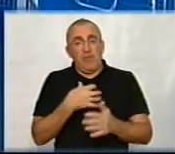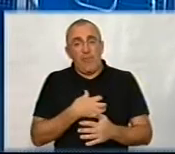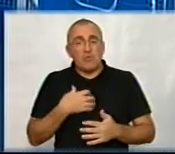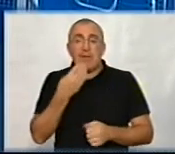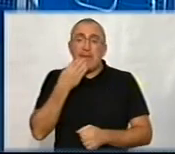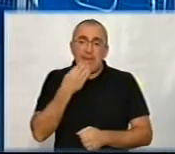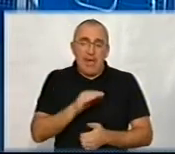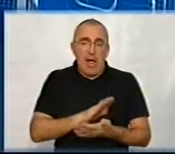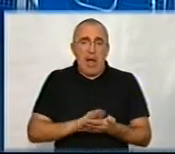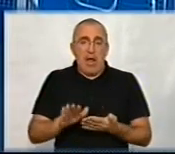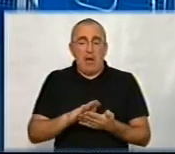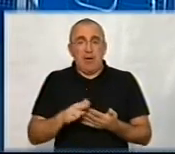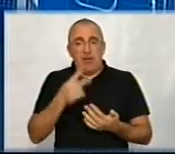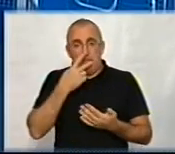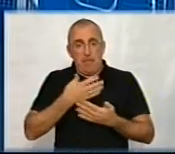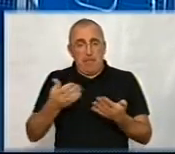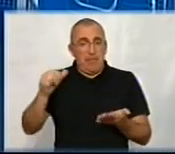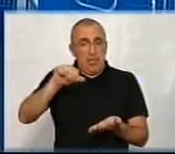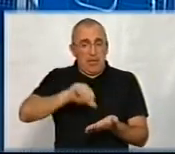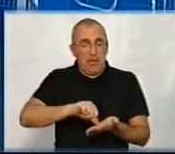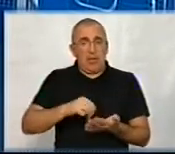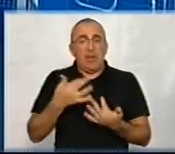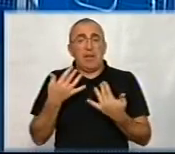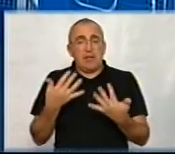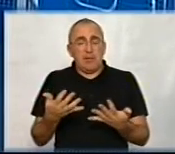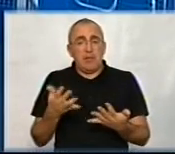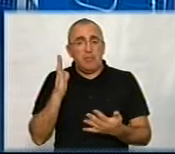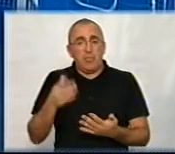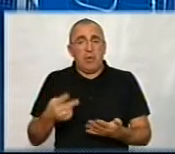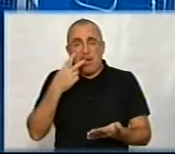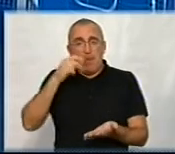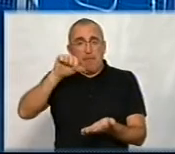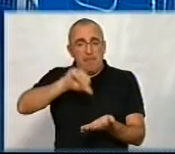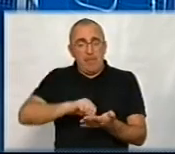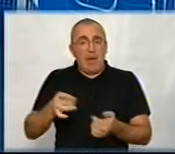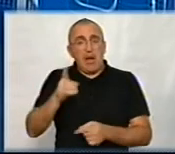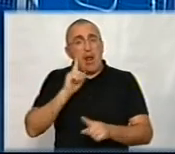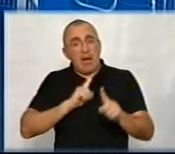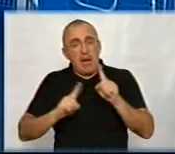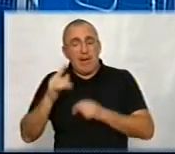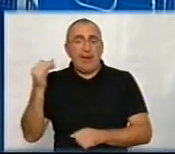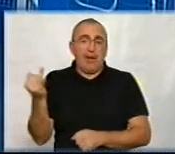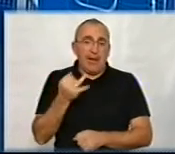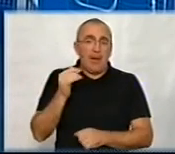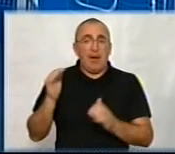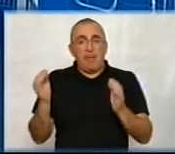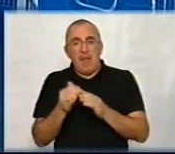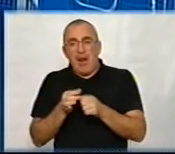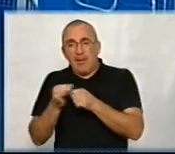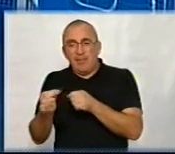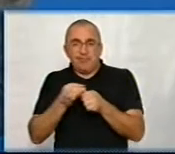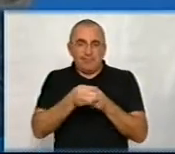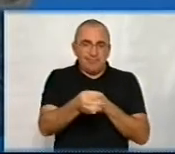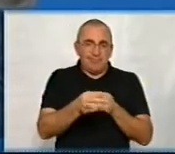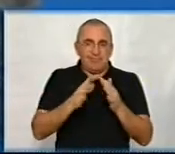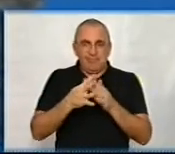Якщо продовжуючи питання представлення від цього, як будуть представлені в нових райрадах інтереси малих населених пунктів, чи